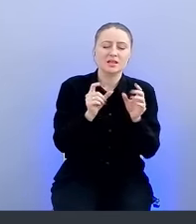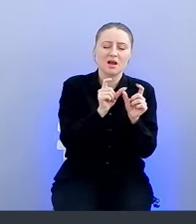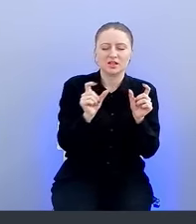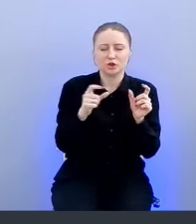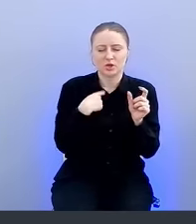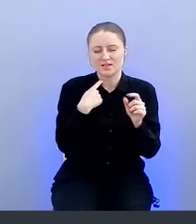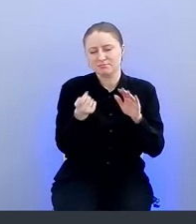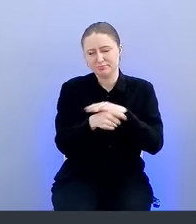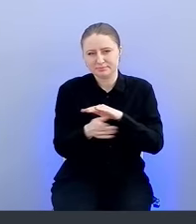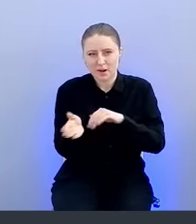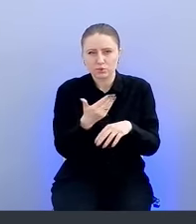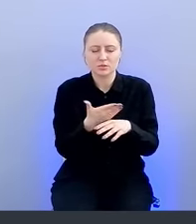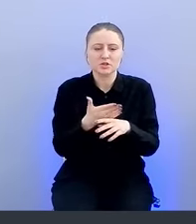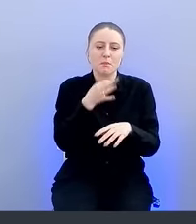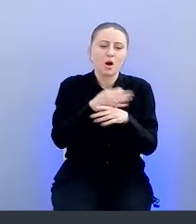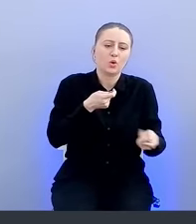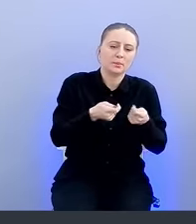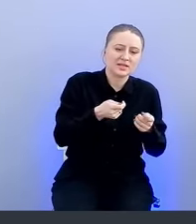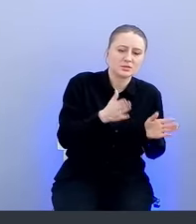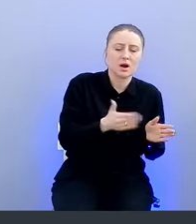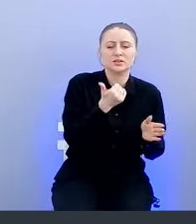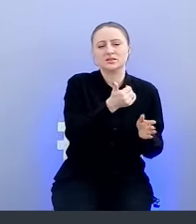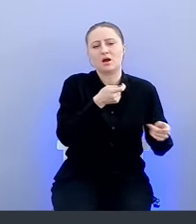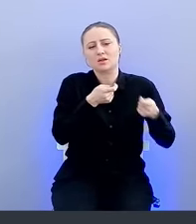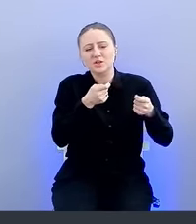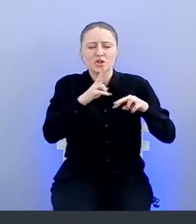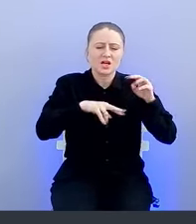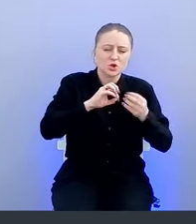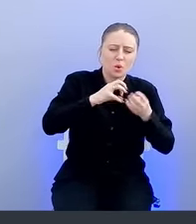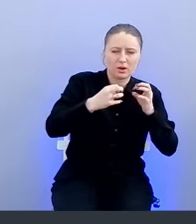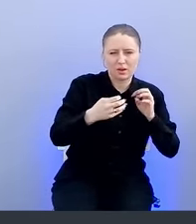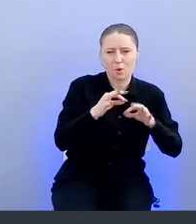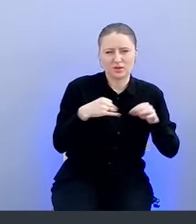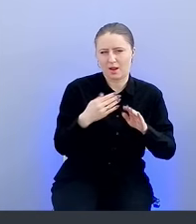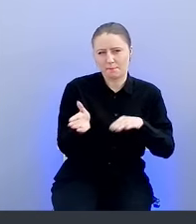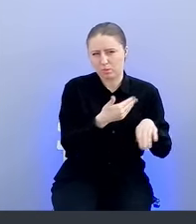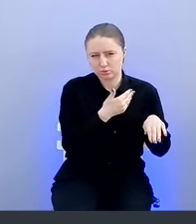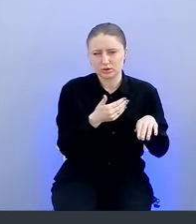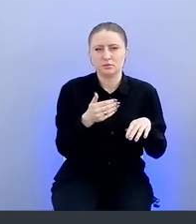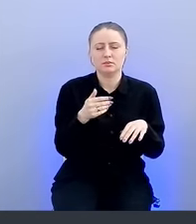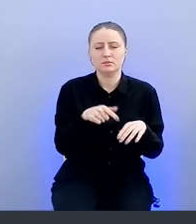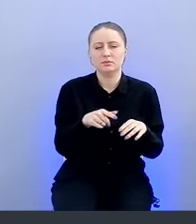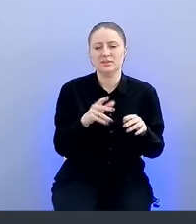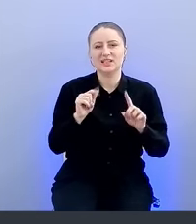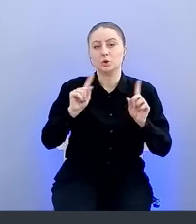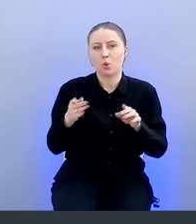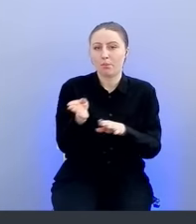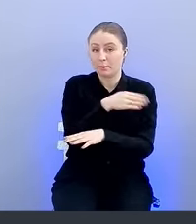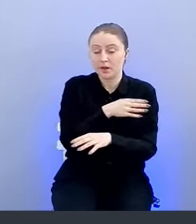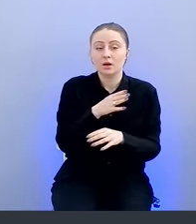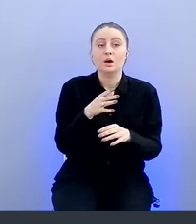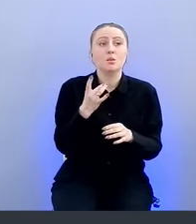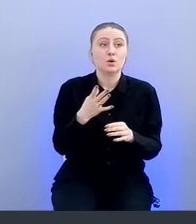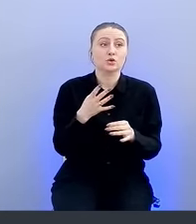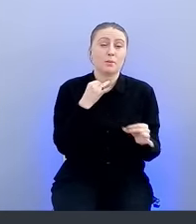администрирования платформы, админские части, настройки проектов. Это все оставим со скобками, поговорим про основной